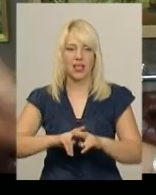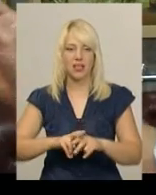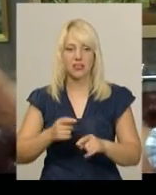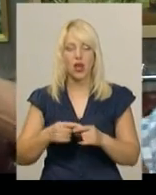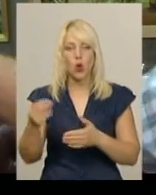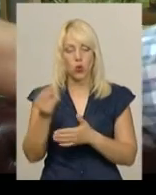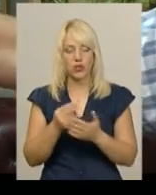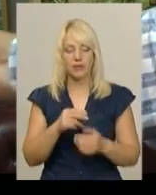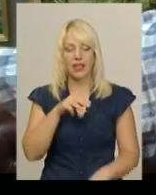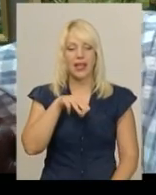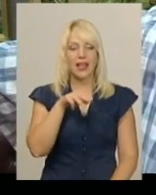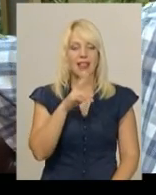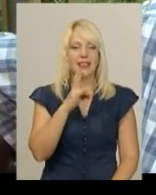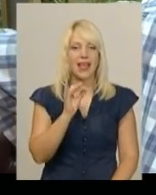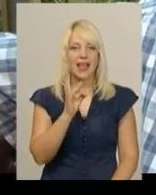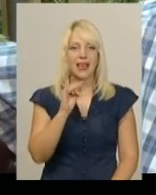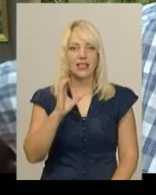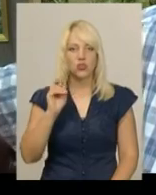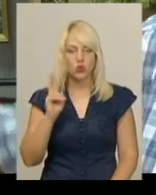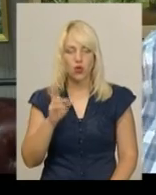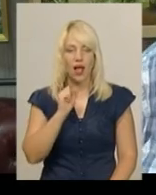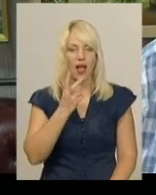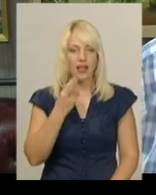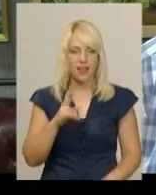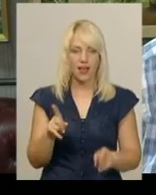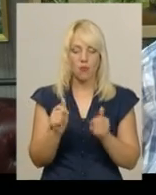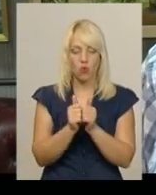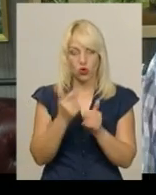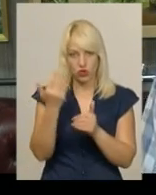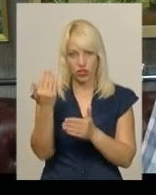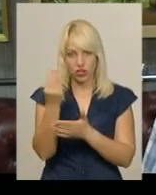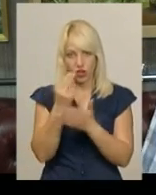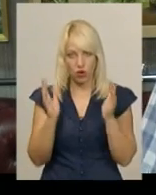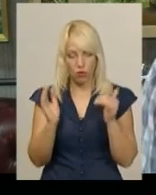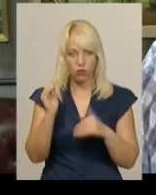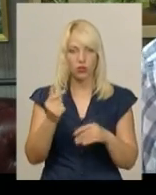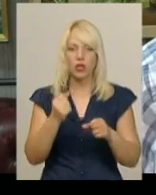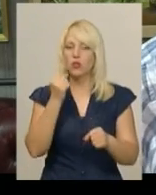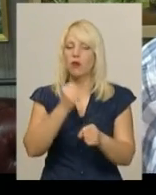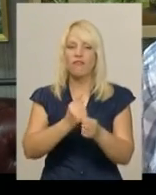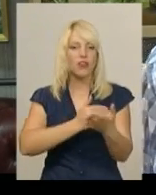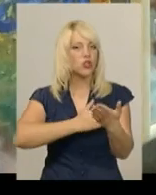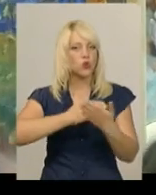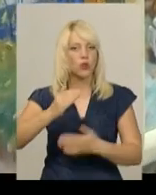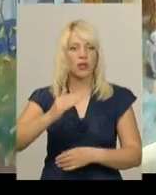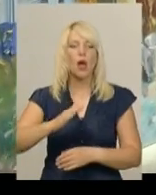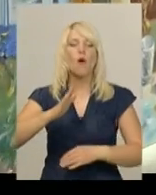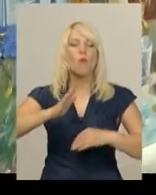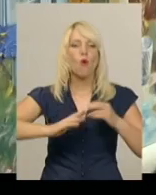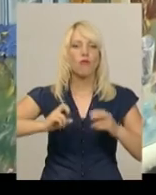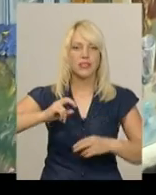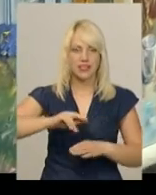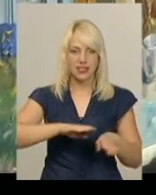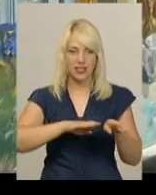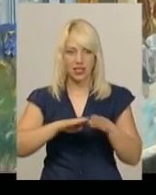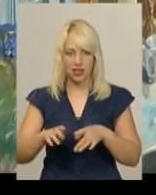митця. Вересюк Аня, там рядом, поруч робота, також робота зроблена на дуже високому професійному рівні. Переглянути